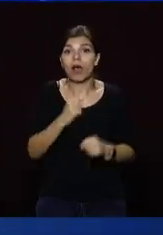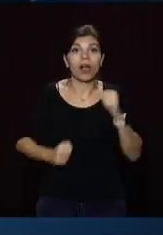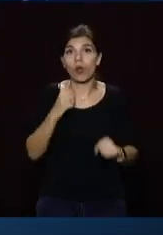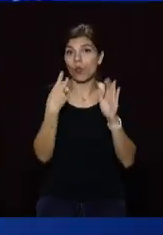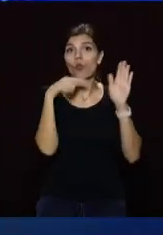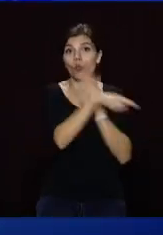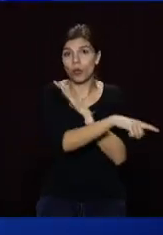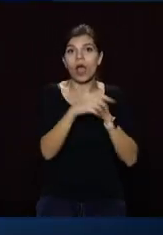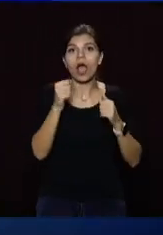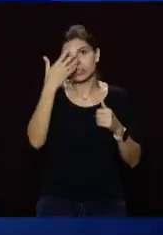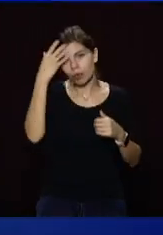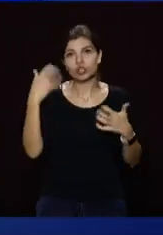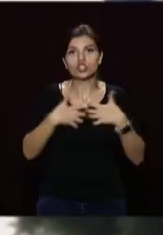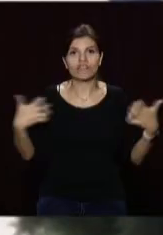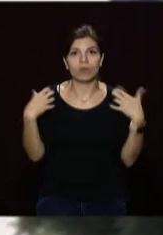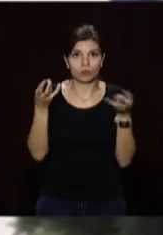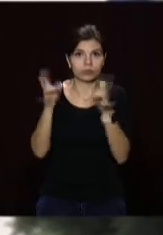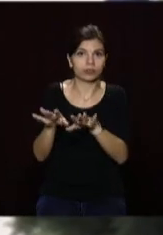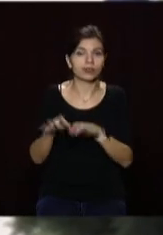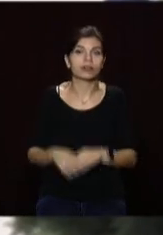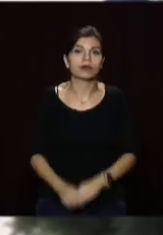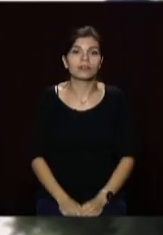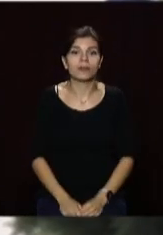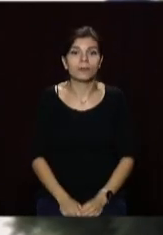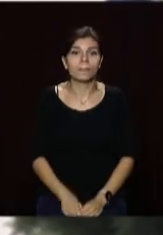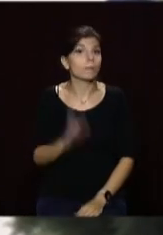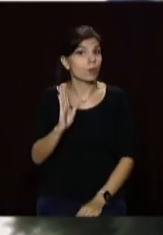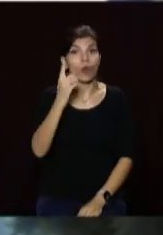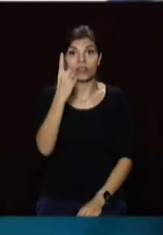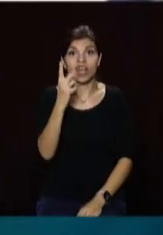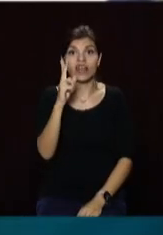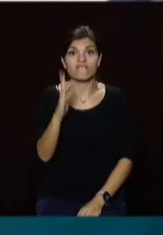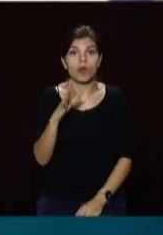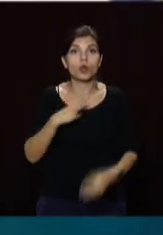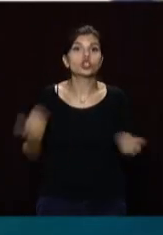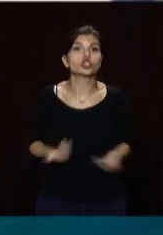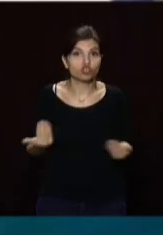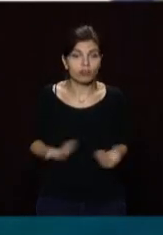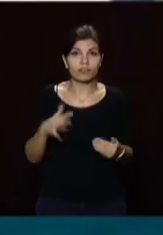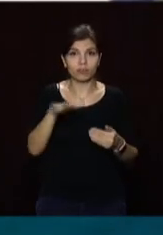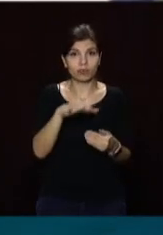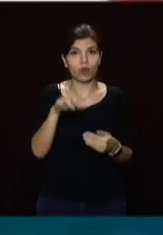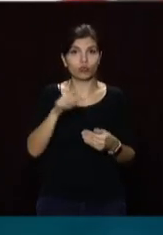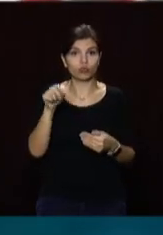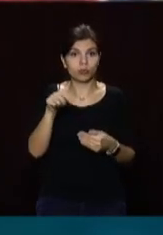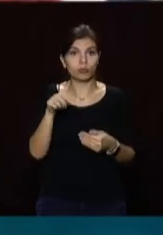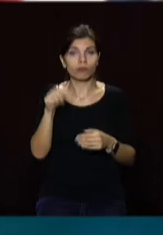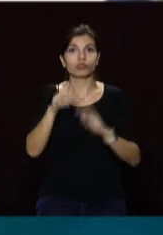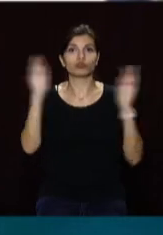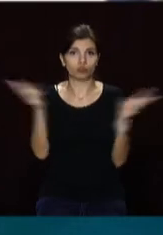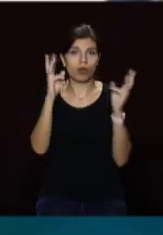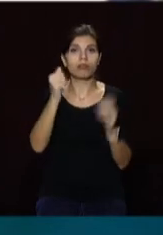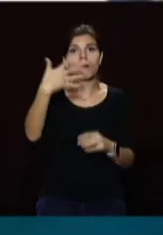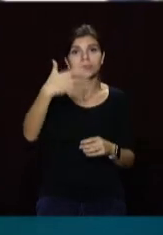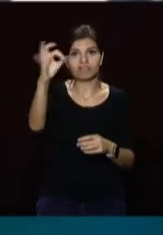полум'ям житла. Лише одна квартира була житлова і вона згоріла на